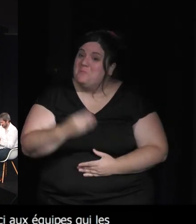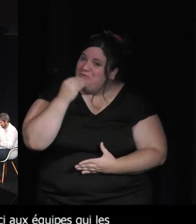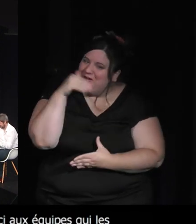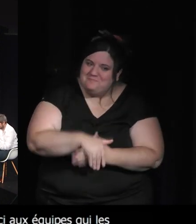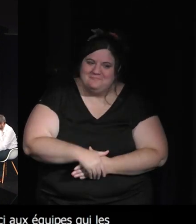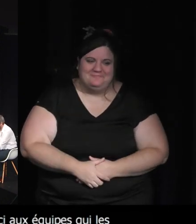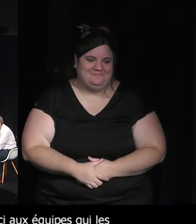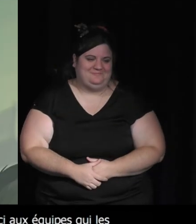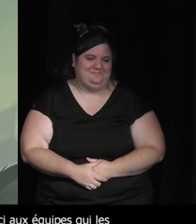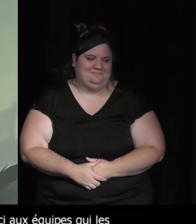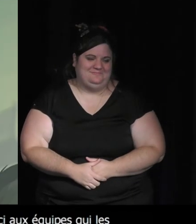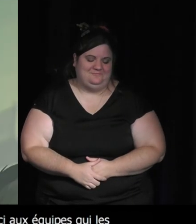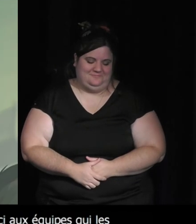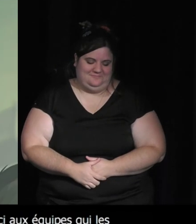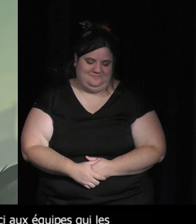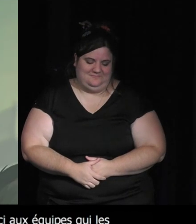Merci.